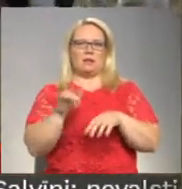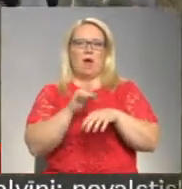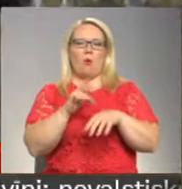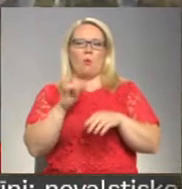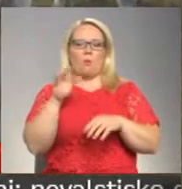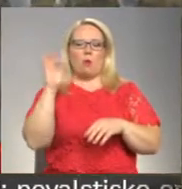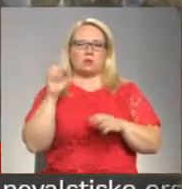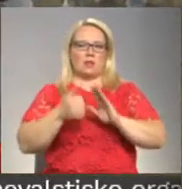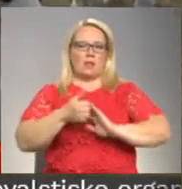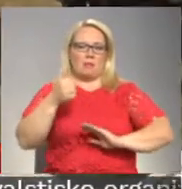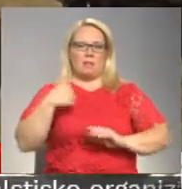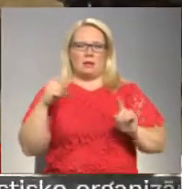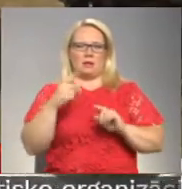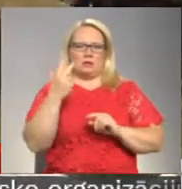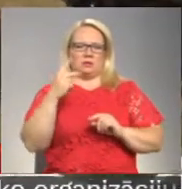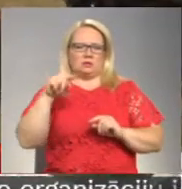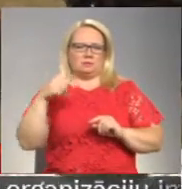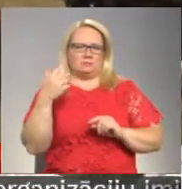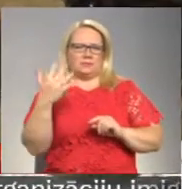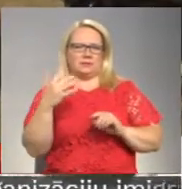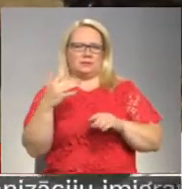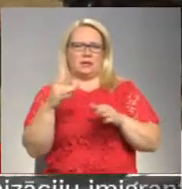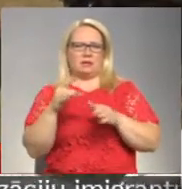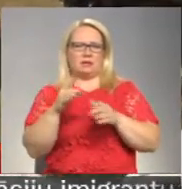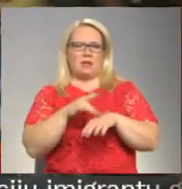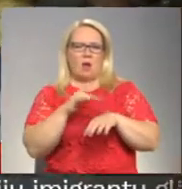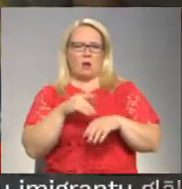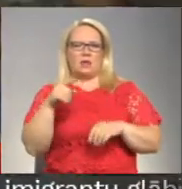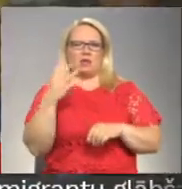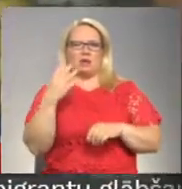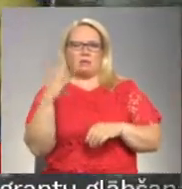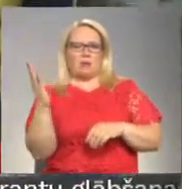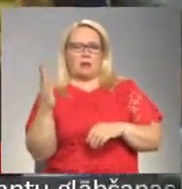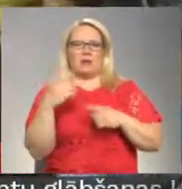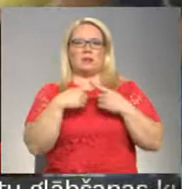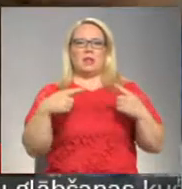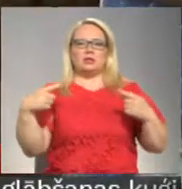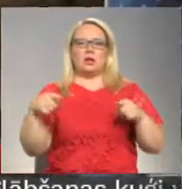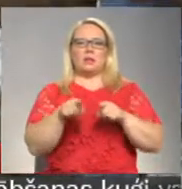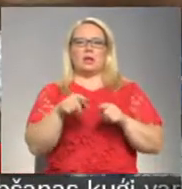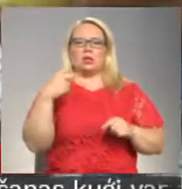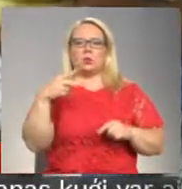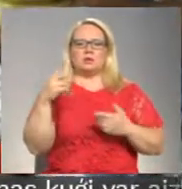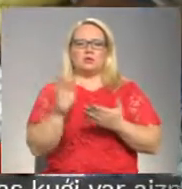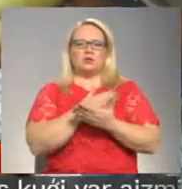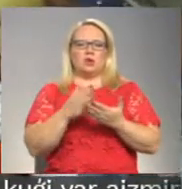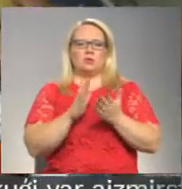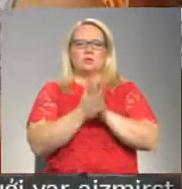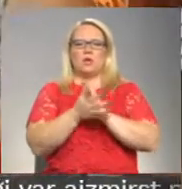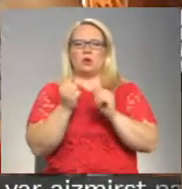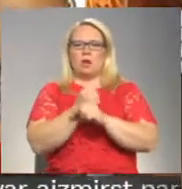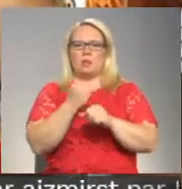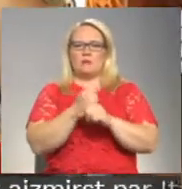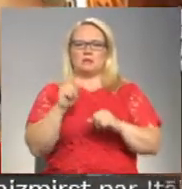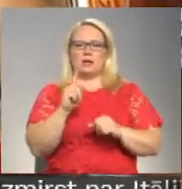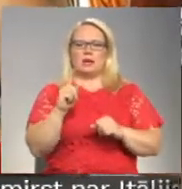labāks. Melnraibajam ir apmēram 3,5 tauks, šitām pār par 4. Dažādu, pat vairāk nekā 20 šķirņu sieru gatavošana